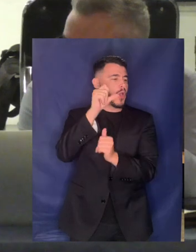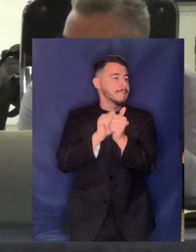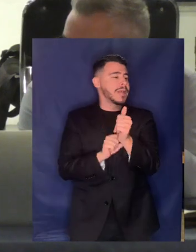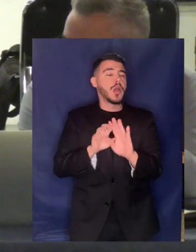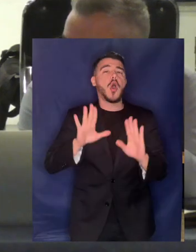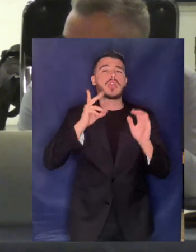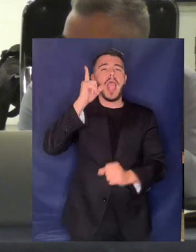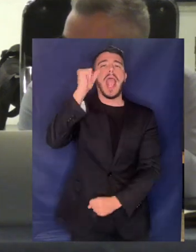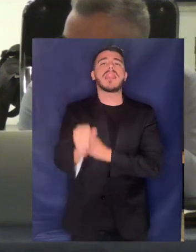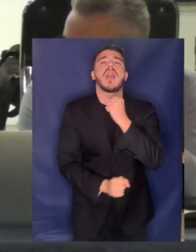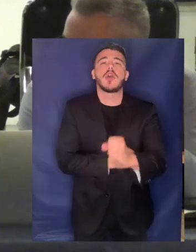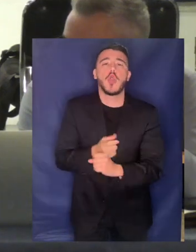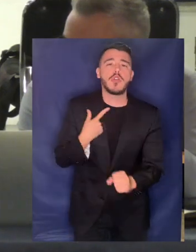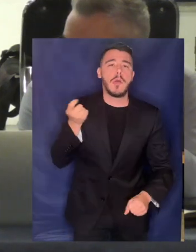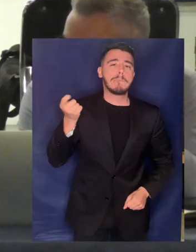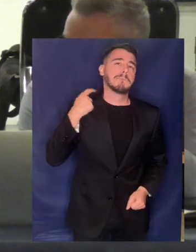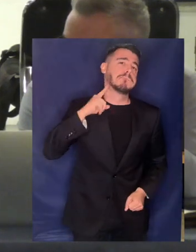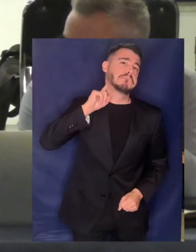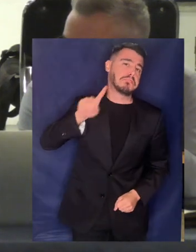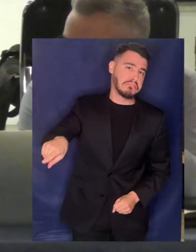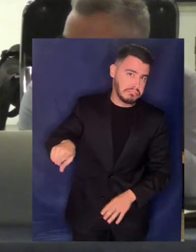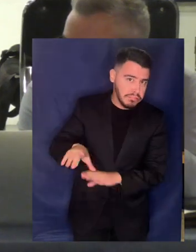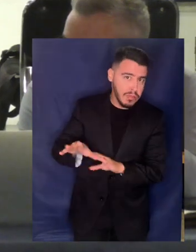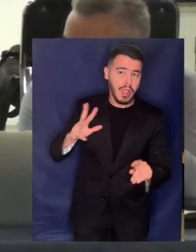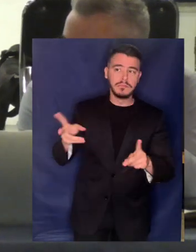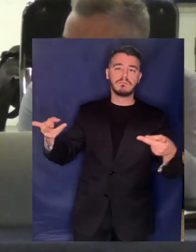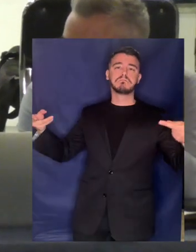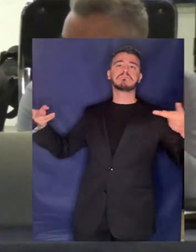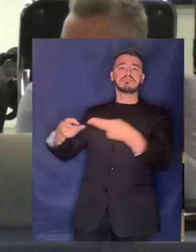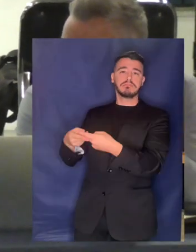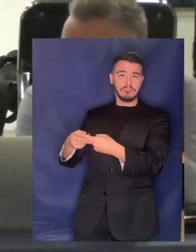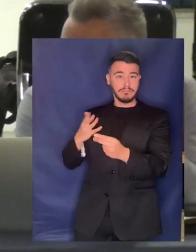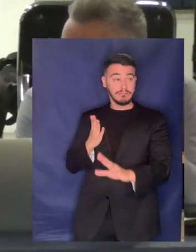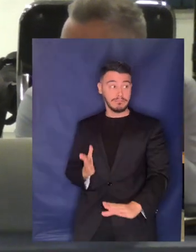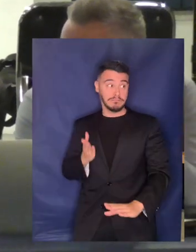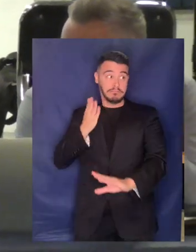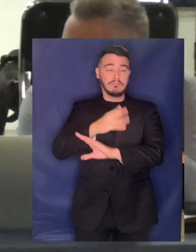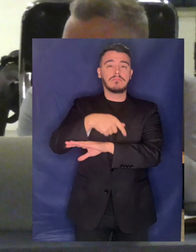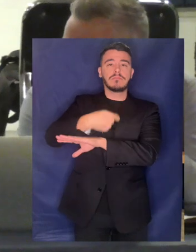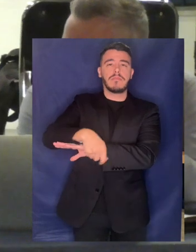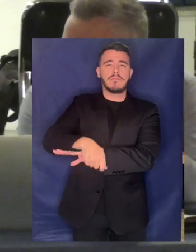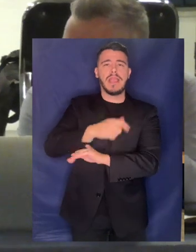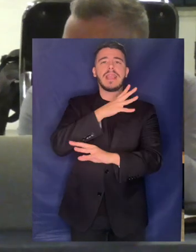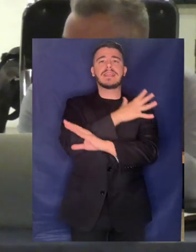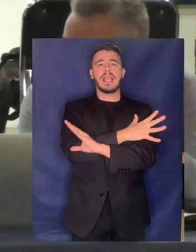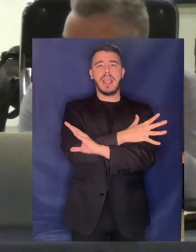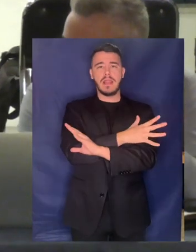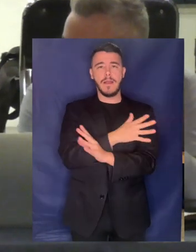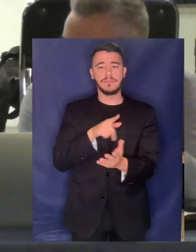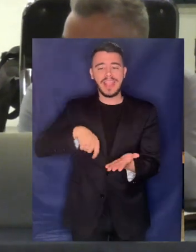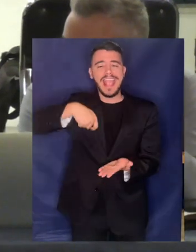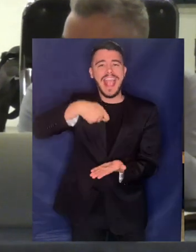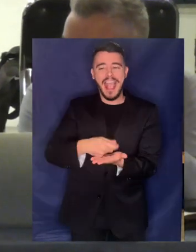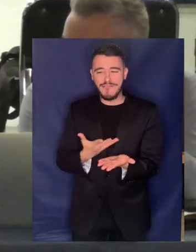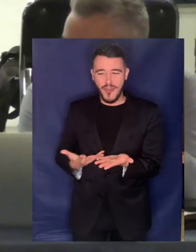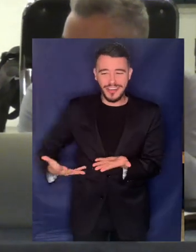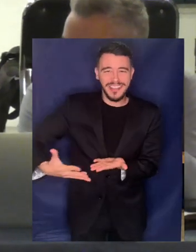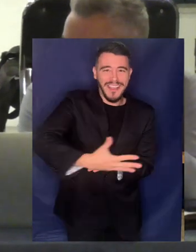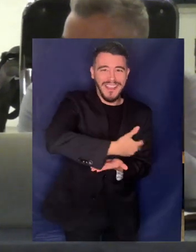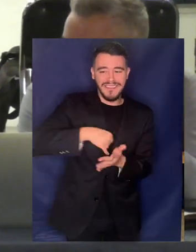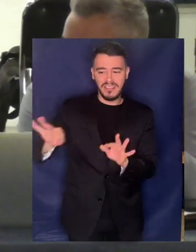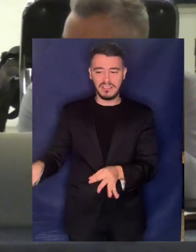πληρώσεις ένα χρόνο, δύο χρόνια Πηγαίναμε στον εισαγγελέα Κροάσεων με ένα καθαριστικό για να φανεί ότι δεν ήταν κάποιο